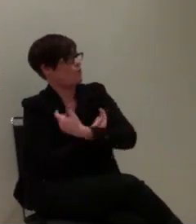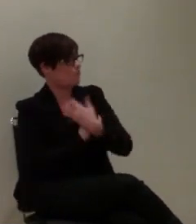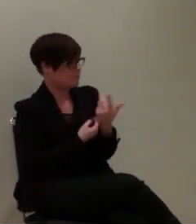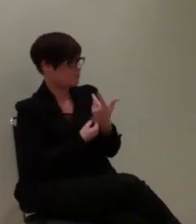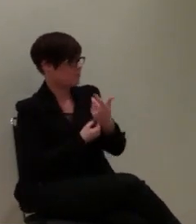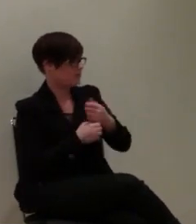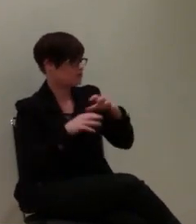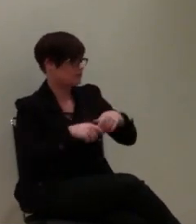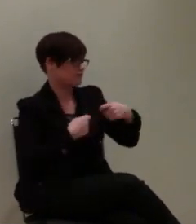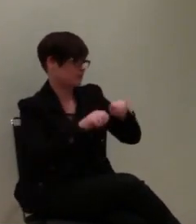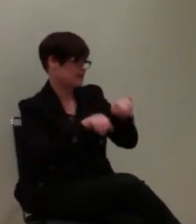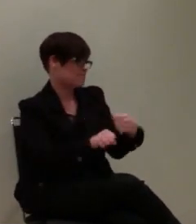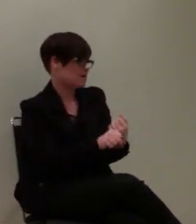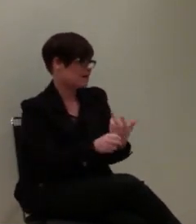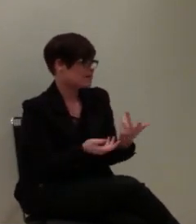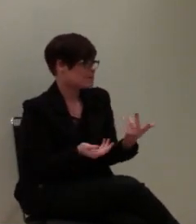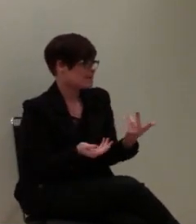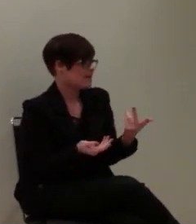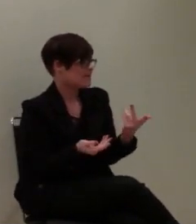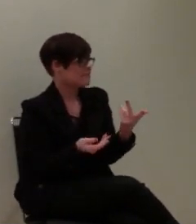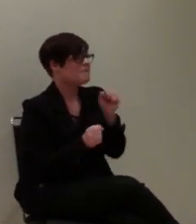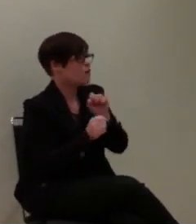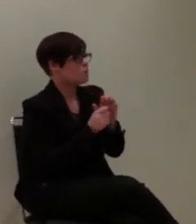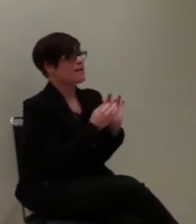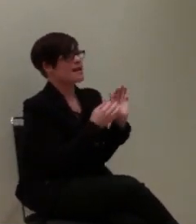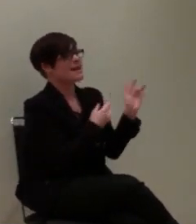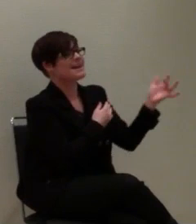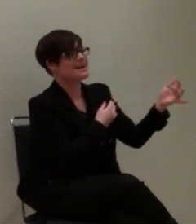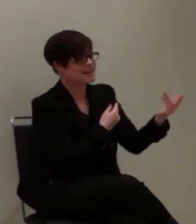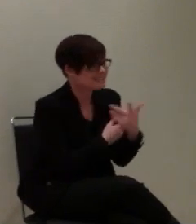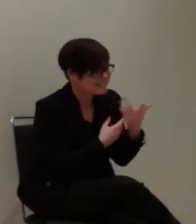Geschäftsmodell machen. Warum hole ich jetzt da so weit aus?